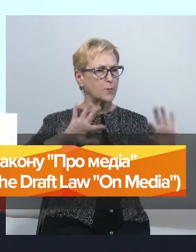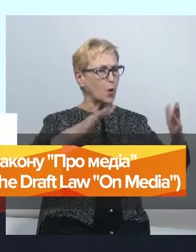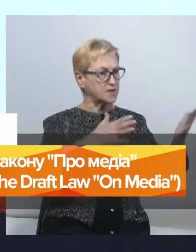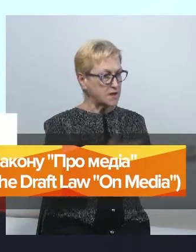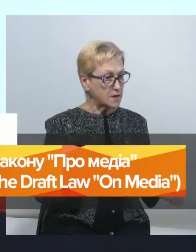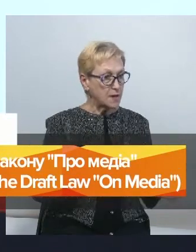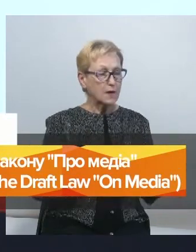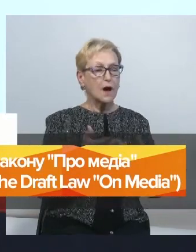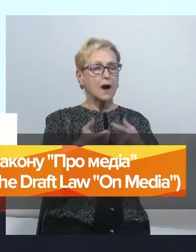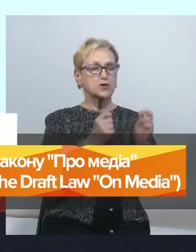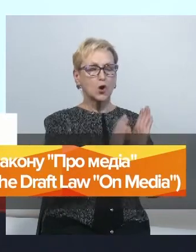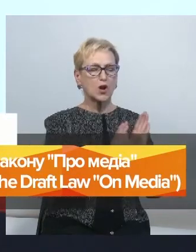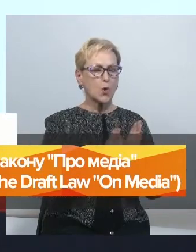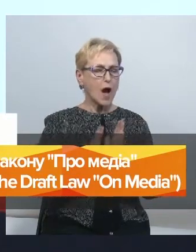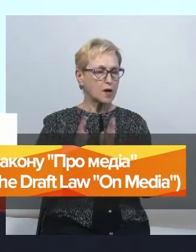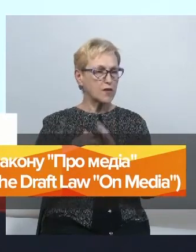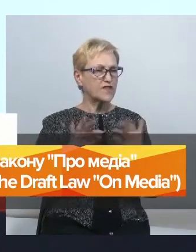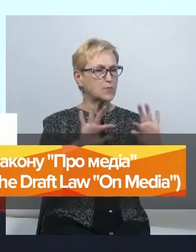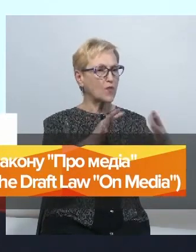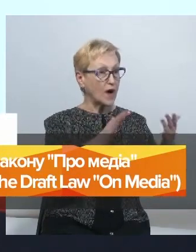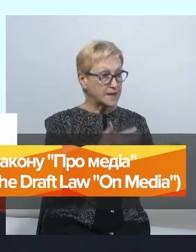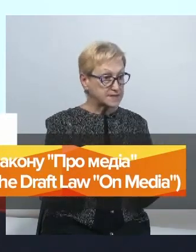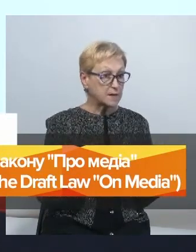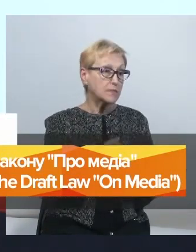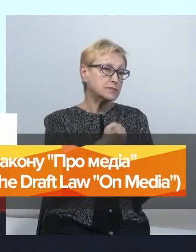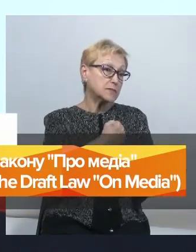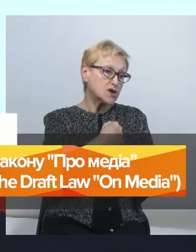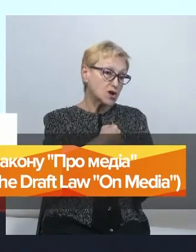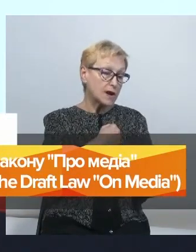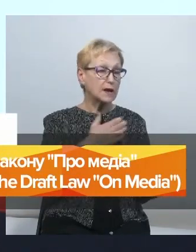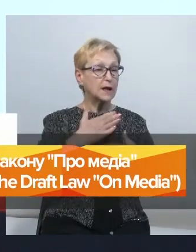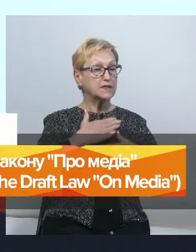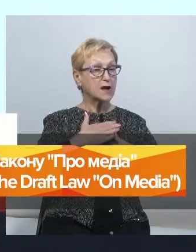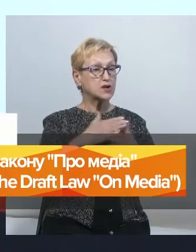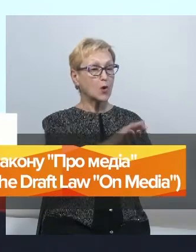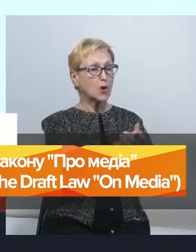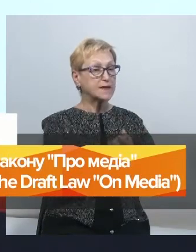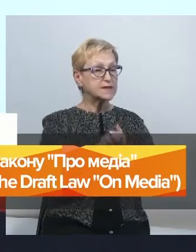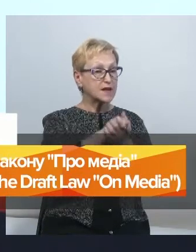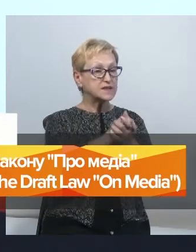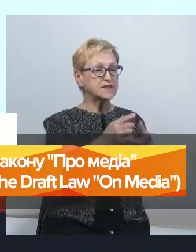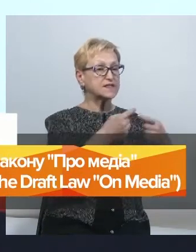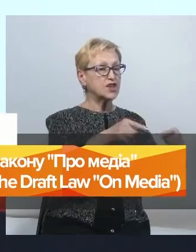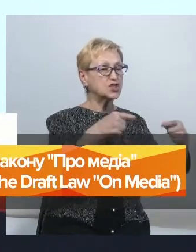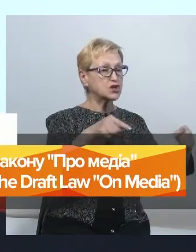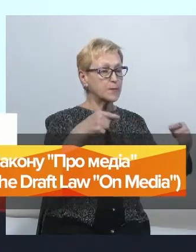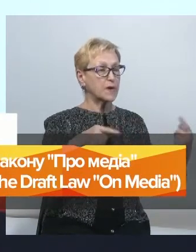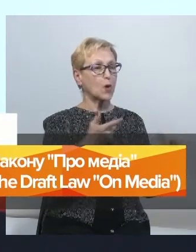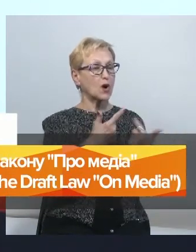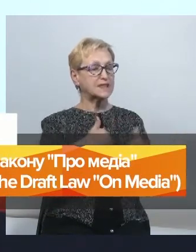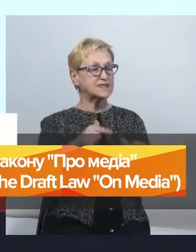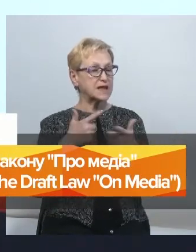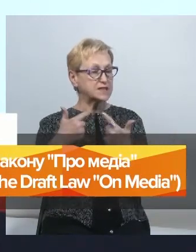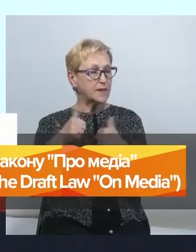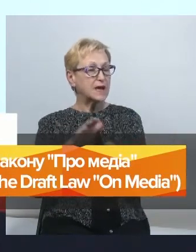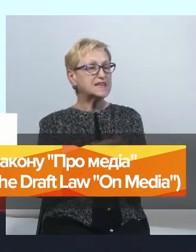з регулярністю відбуваються. І, на жаль, наша організація разом з іншими організаціями здійснювали